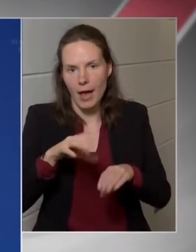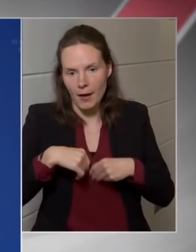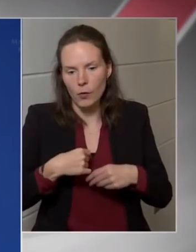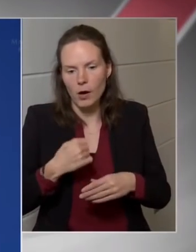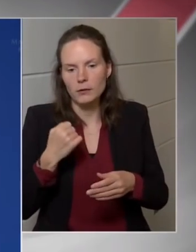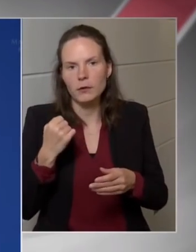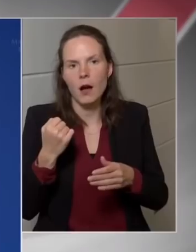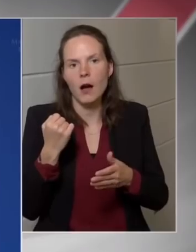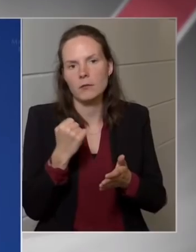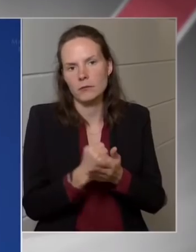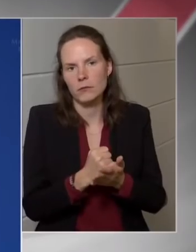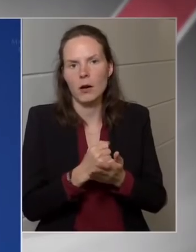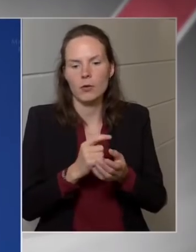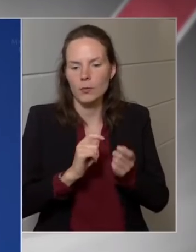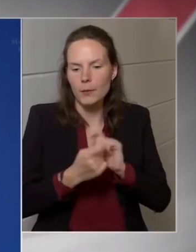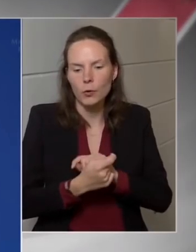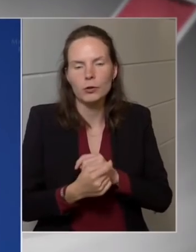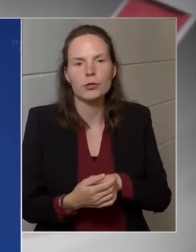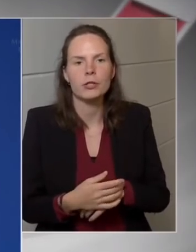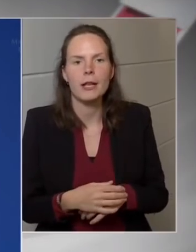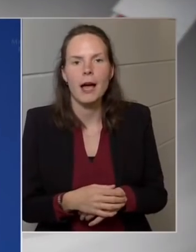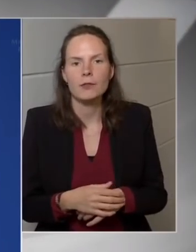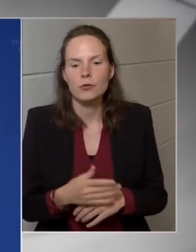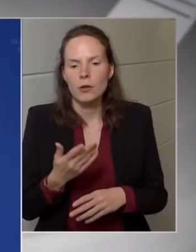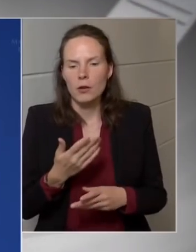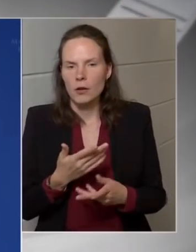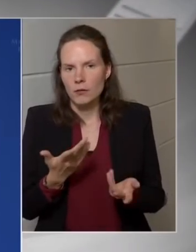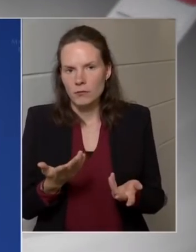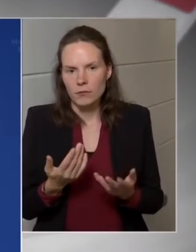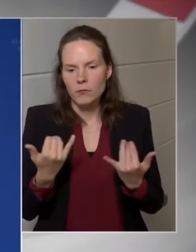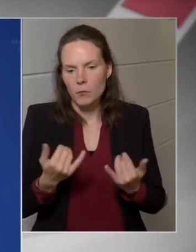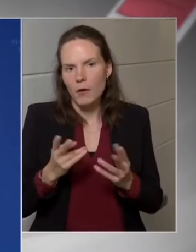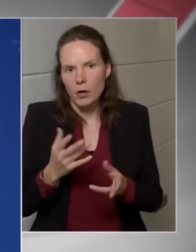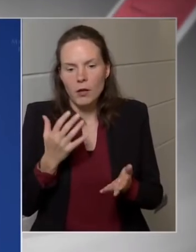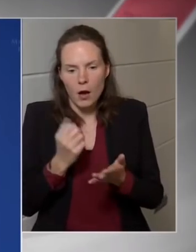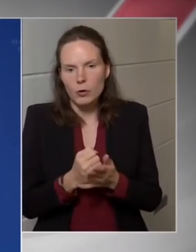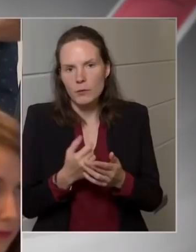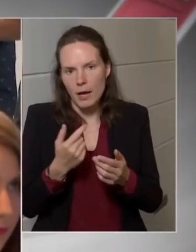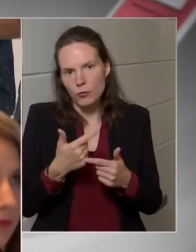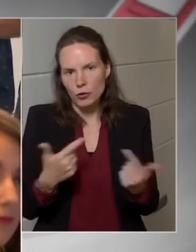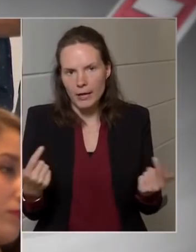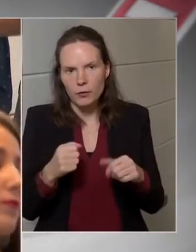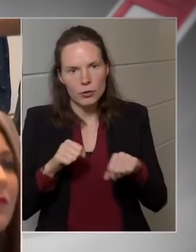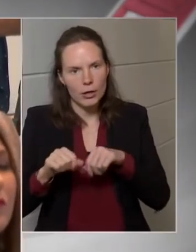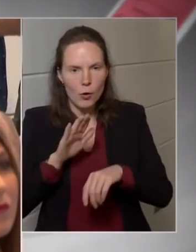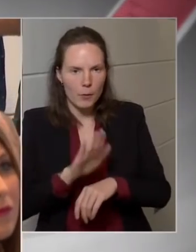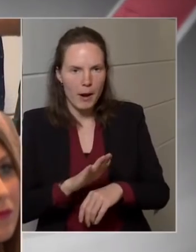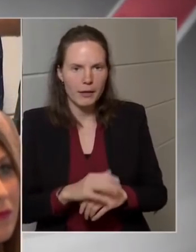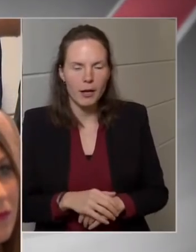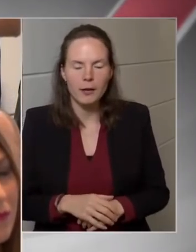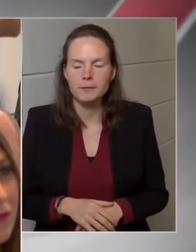vált valóra, hogy a háború befejeződjön, ezért erre a kormánynak ma van alkotmányos lehetőség. Értem.